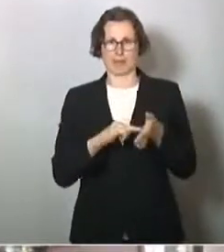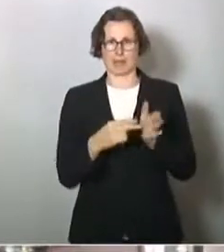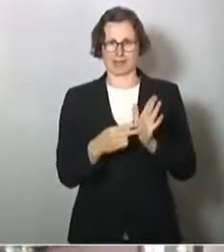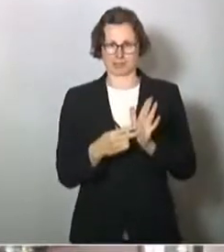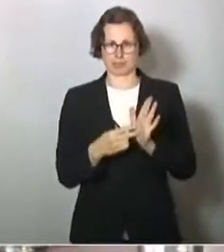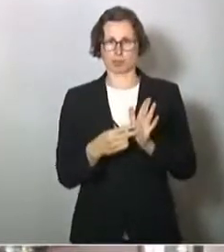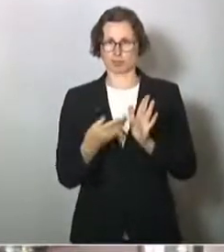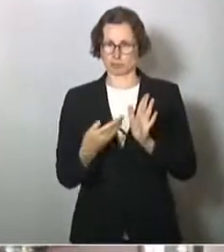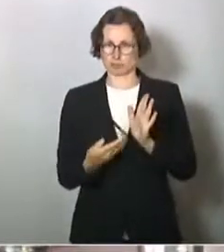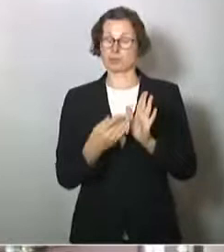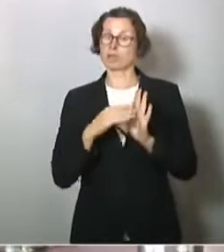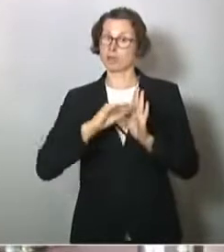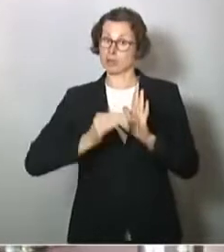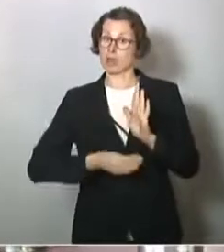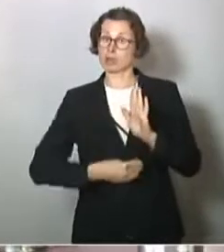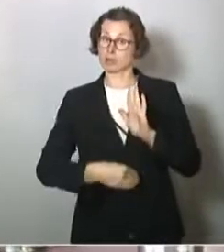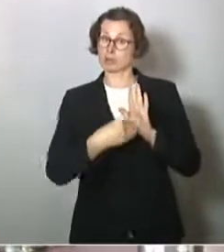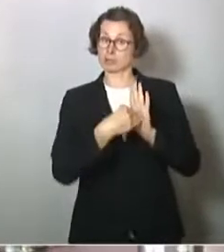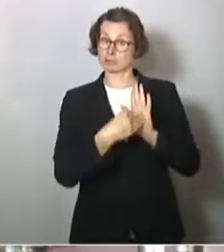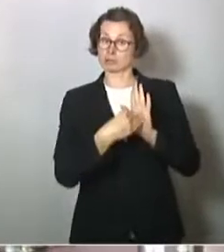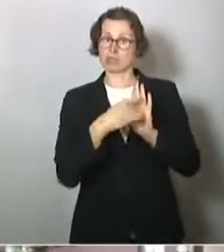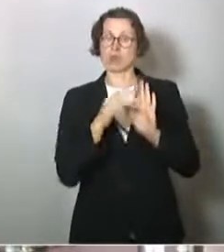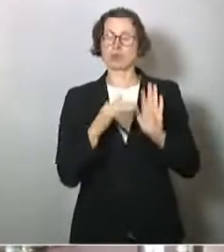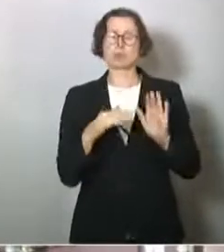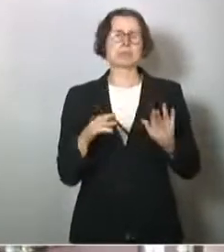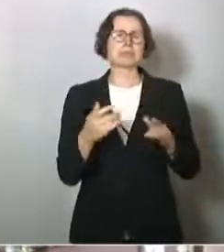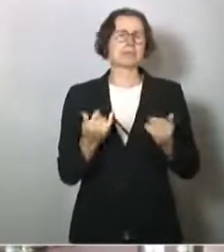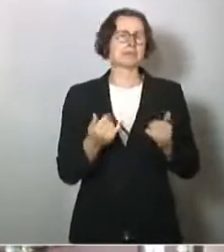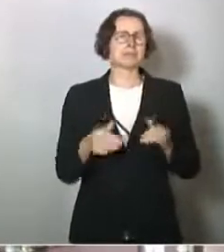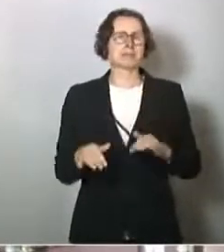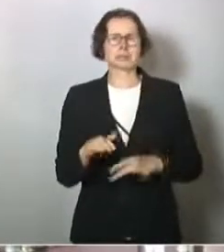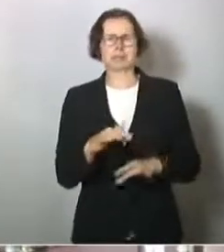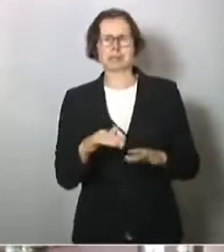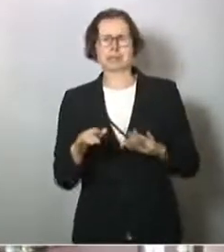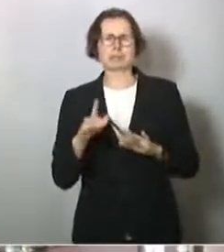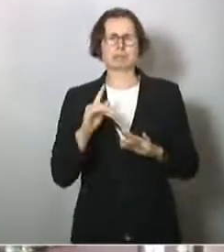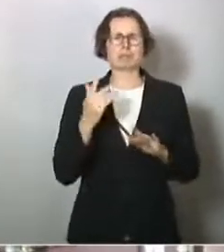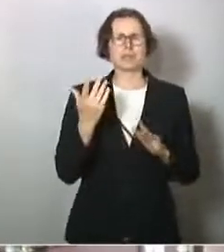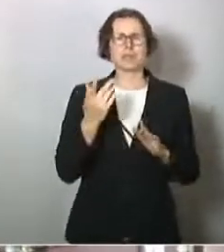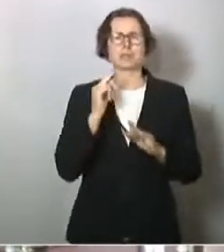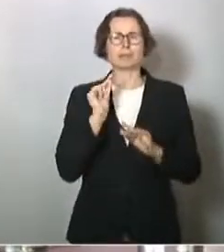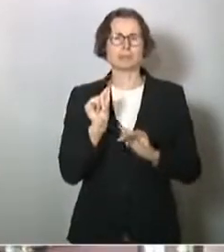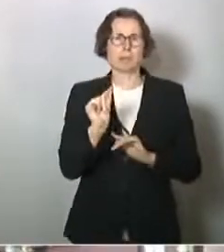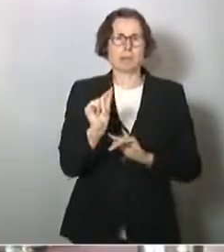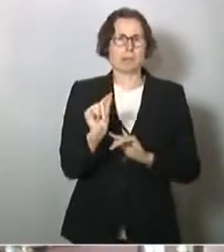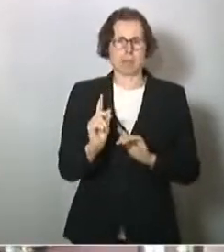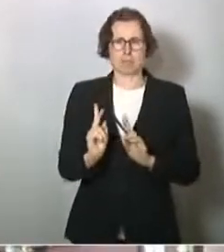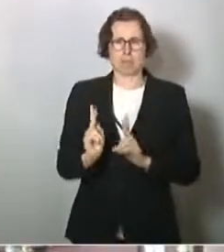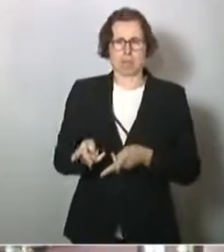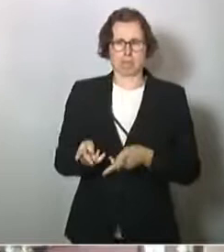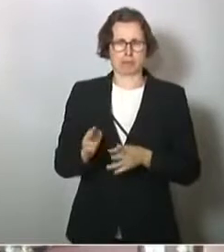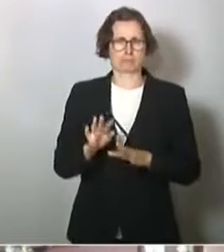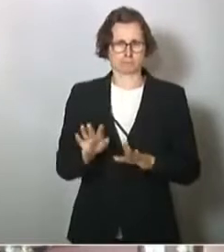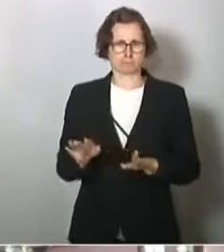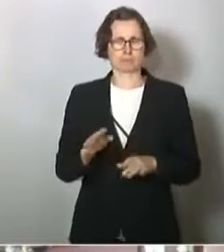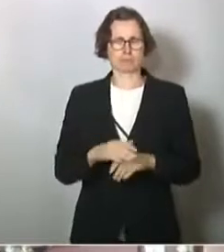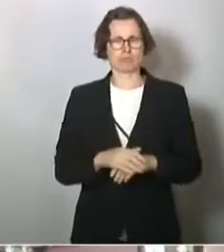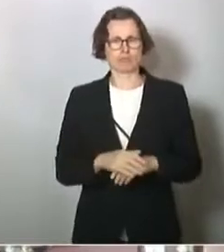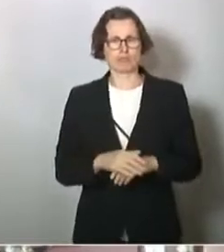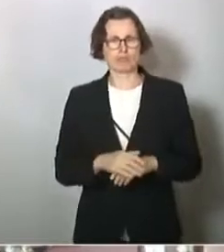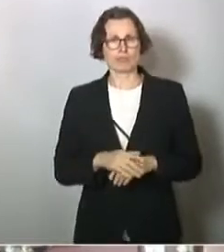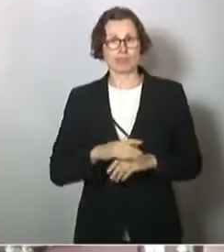Der ist angelegt in den Verträgen, der ist auch irgendwie, so gibt es eine embryonale Struktur, aber